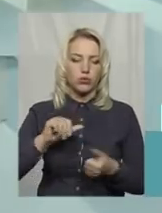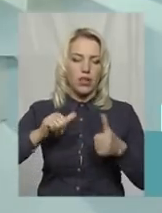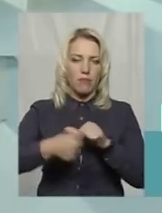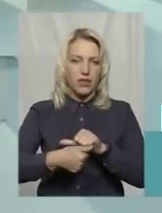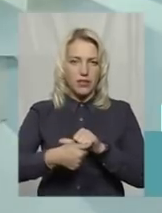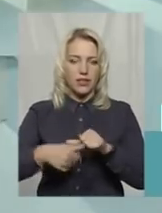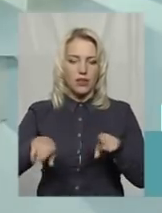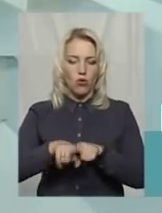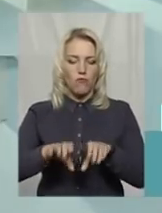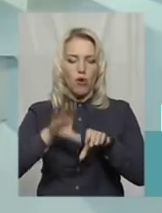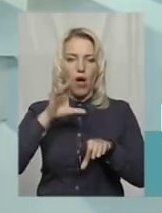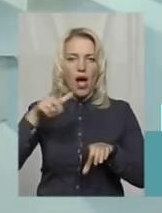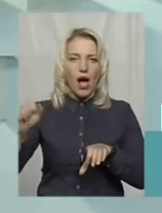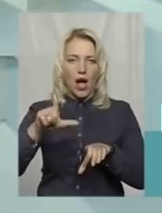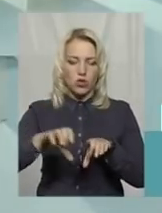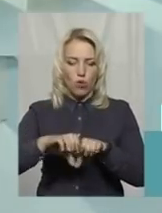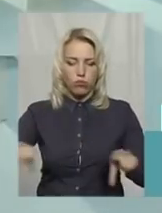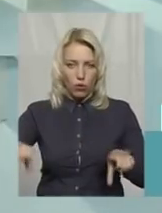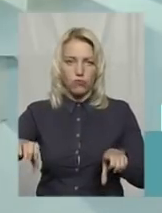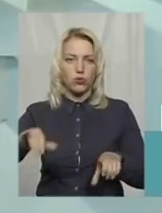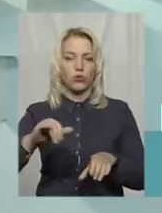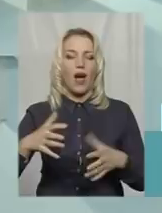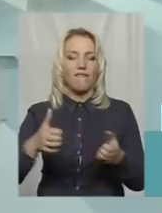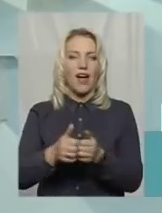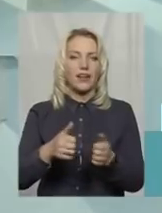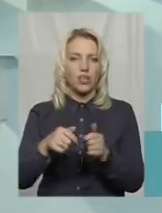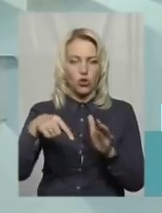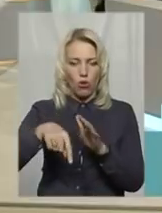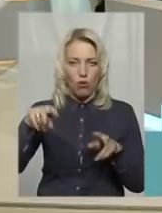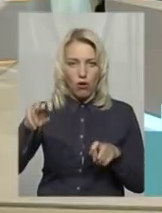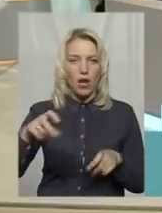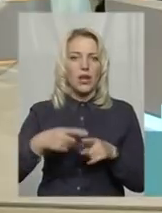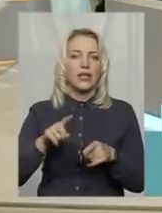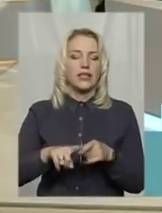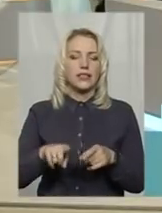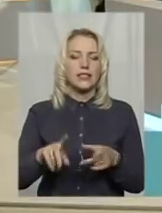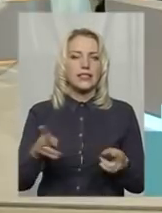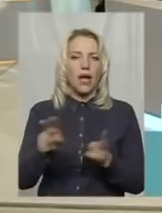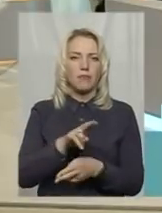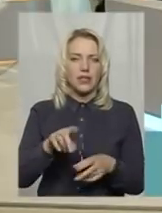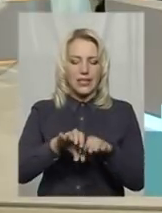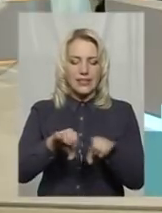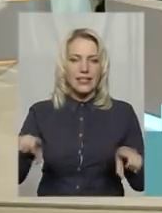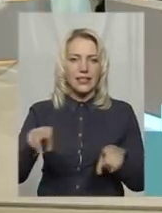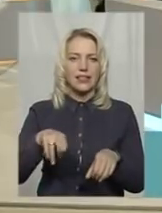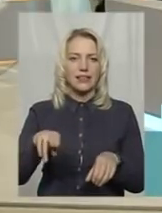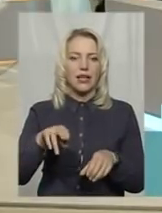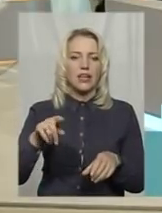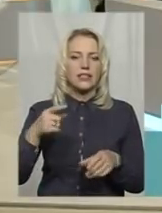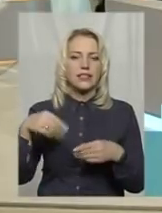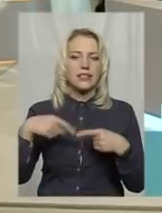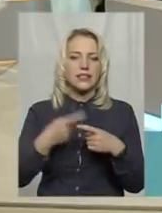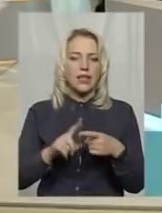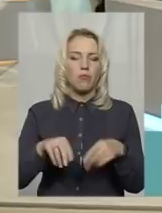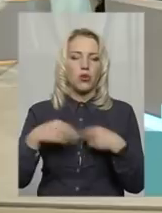газопроводу аварійного. Для його заміни, оскільки це великі діаметри, це пов'язано з подачою газу з